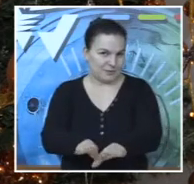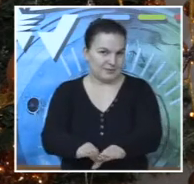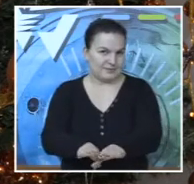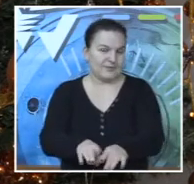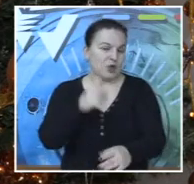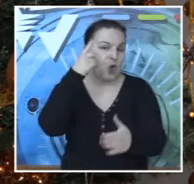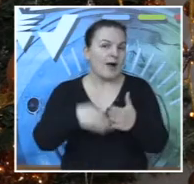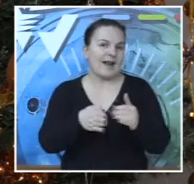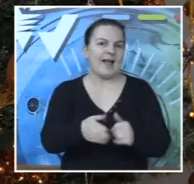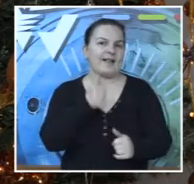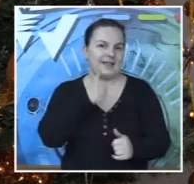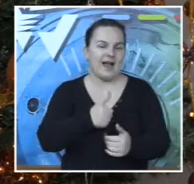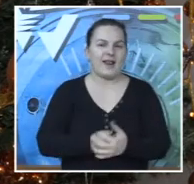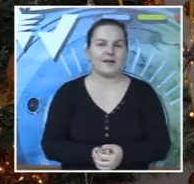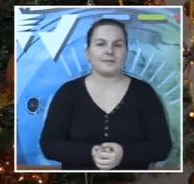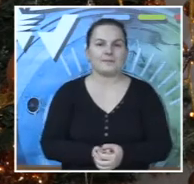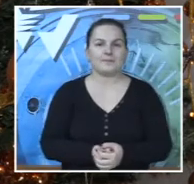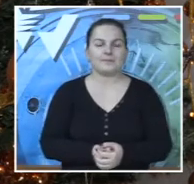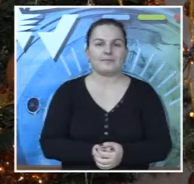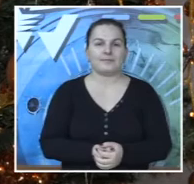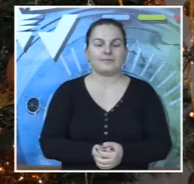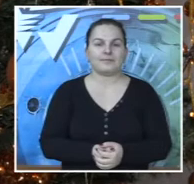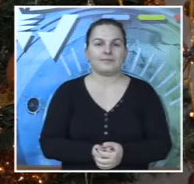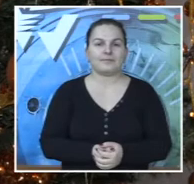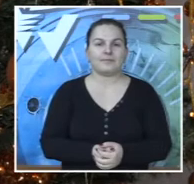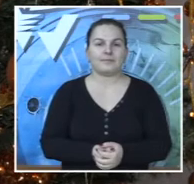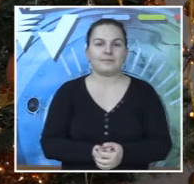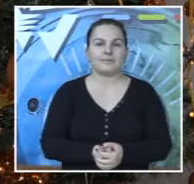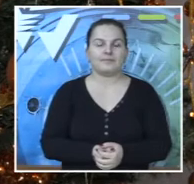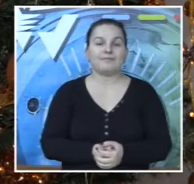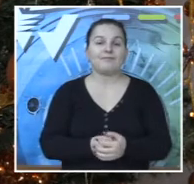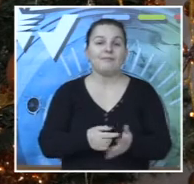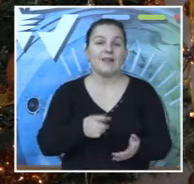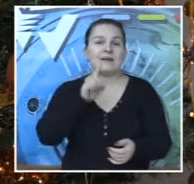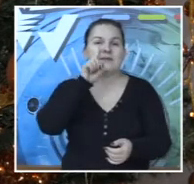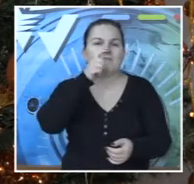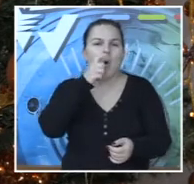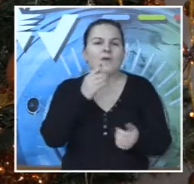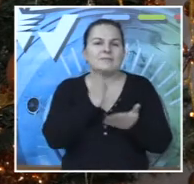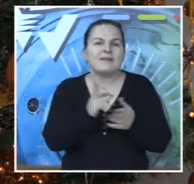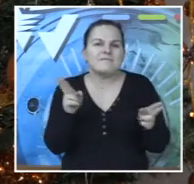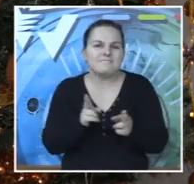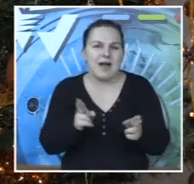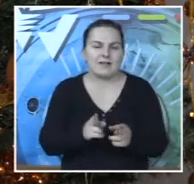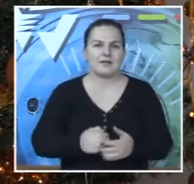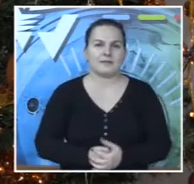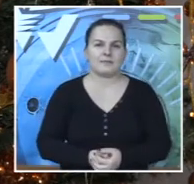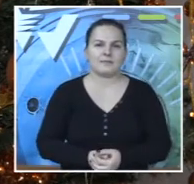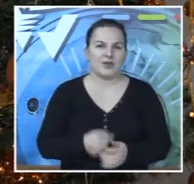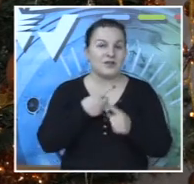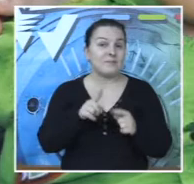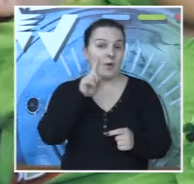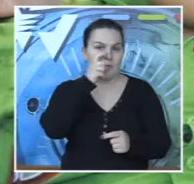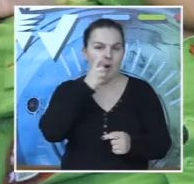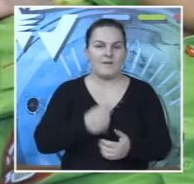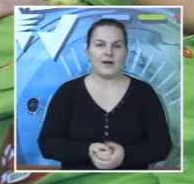toj drugoj stolici do kraja tog dana. Da bi se nekako bolovi ublažili i bili